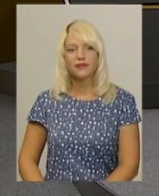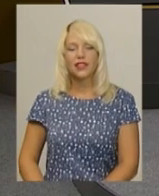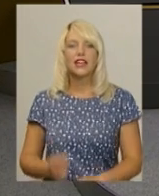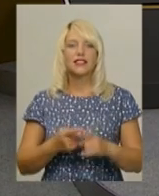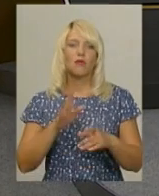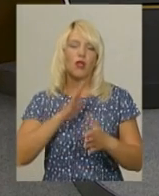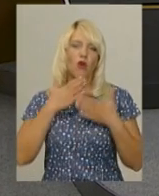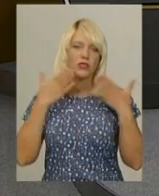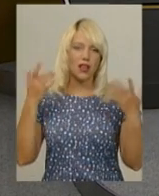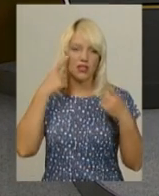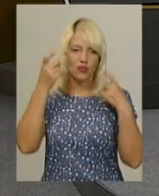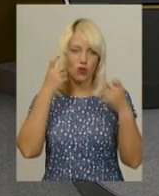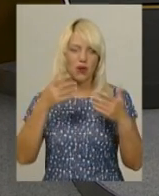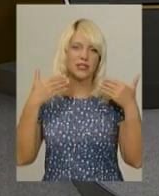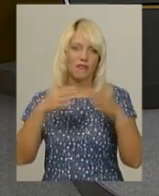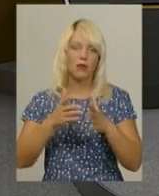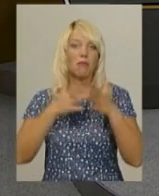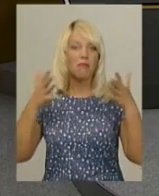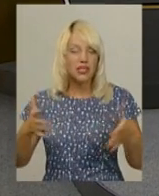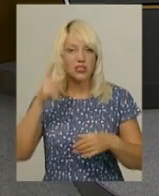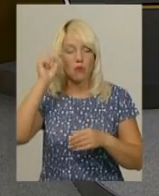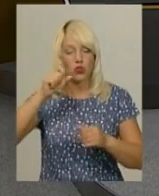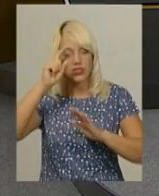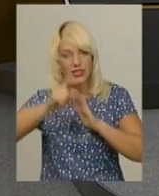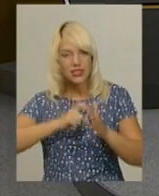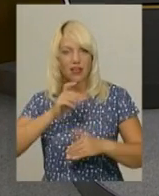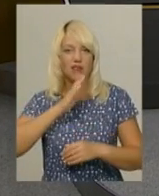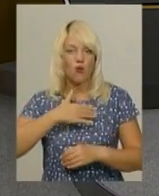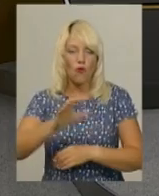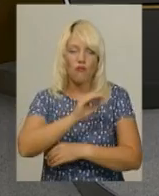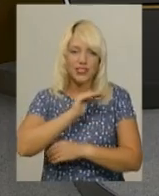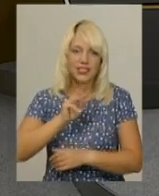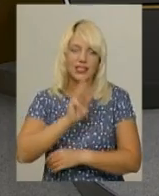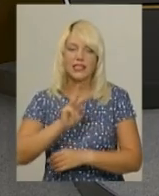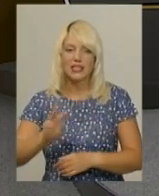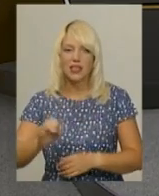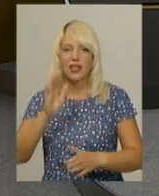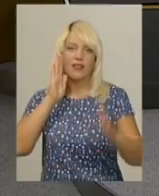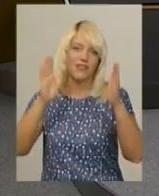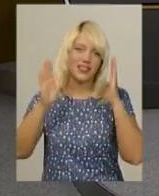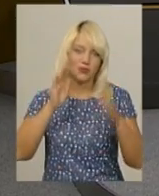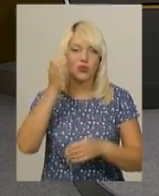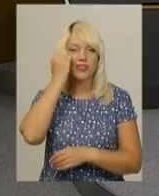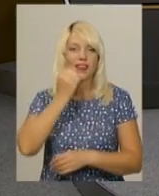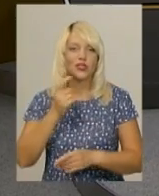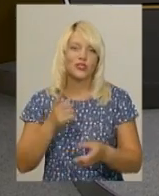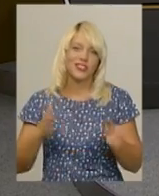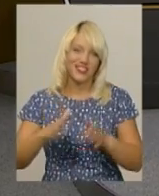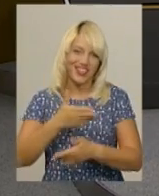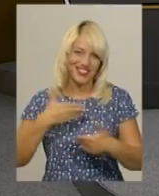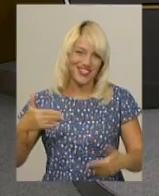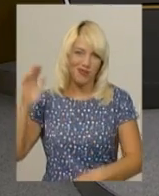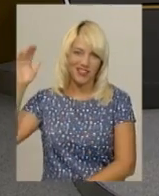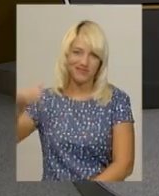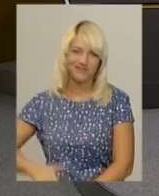Це була остання інформація випуску. Більше ви можете дізнатися на нашому офіційному сайті та на сторінці у Фейсбук. Дякуємо, що залишаєтесь з нами.